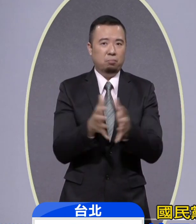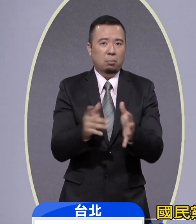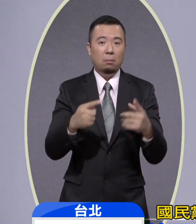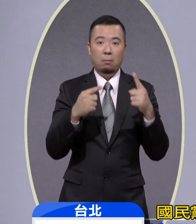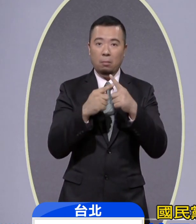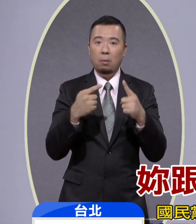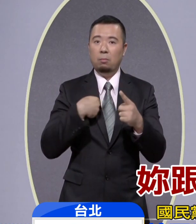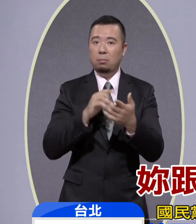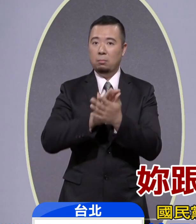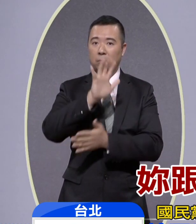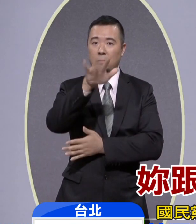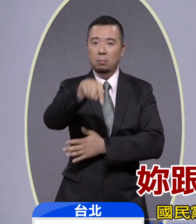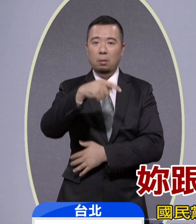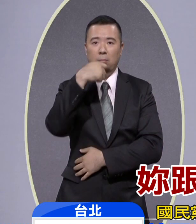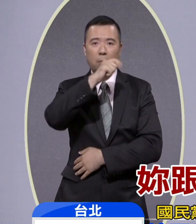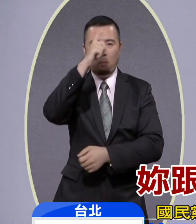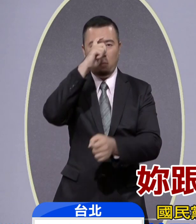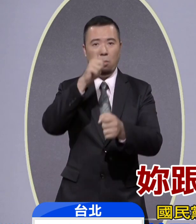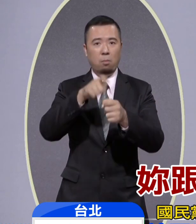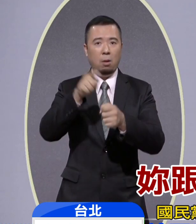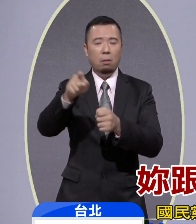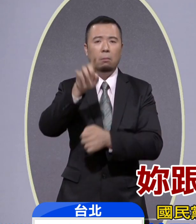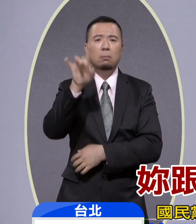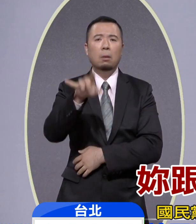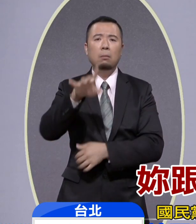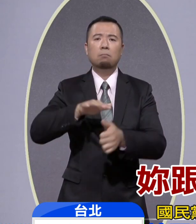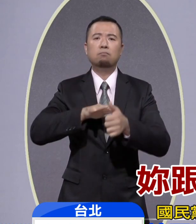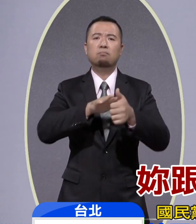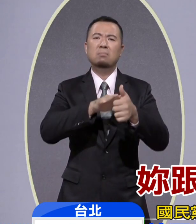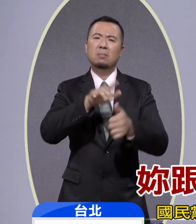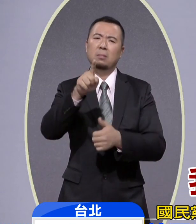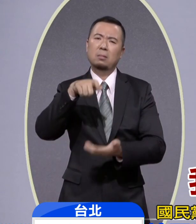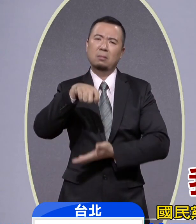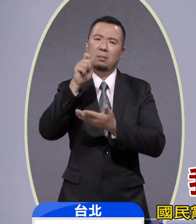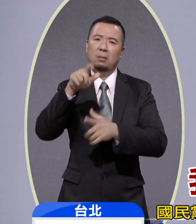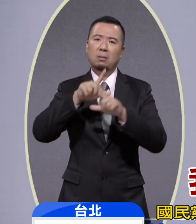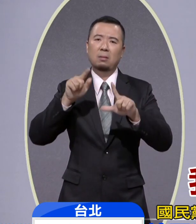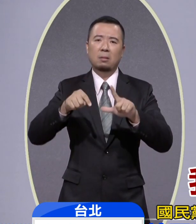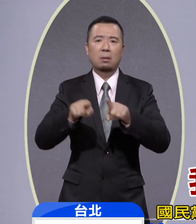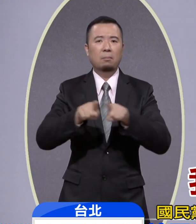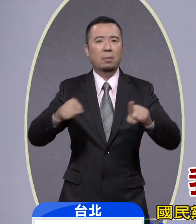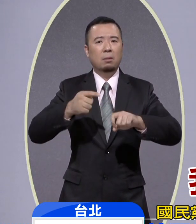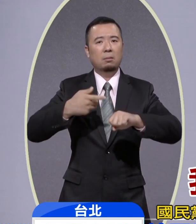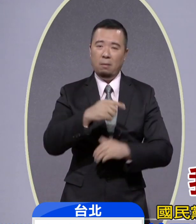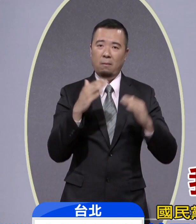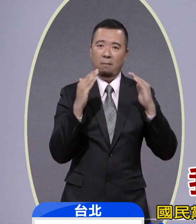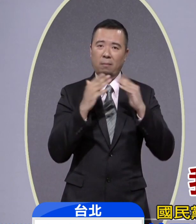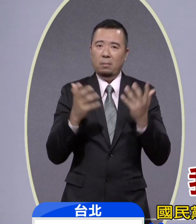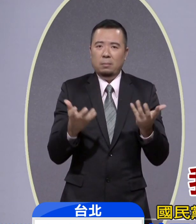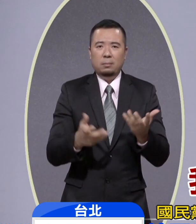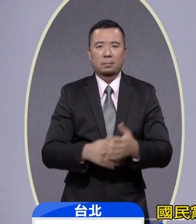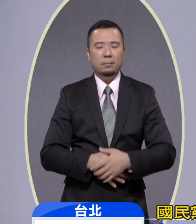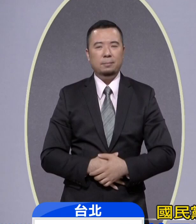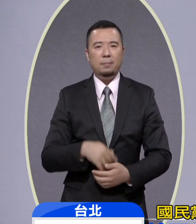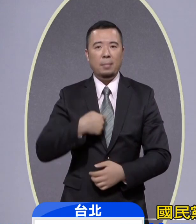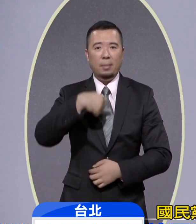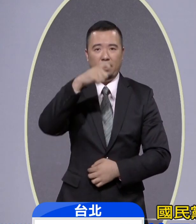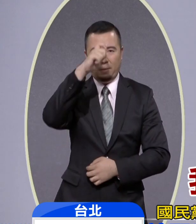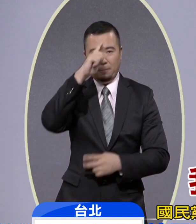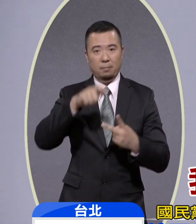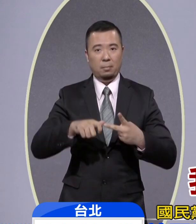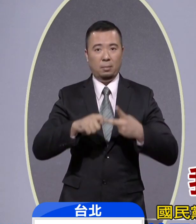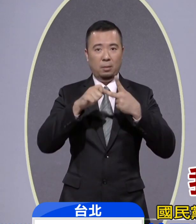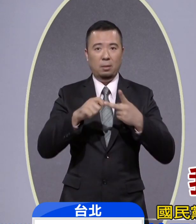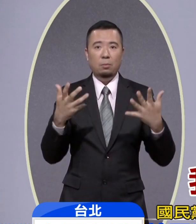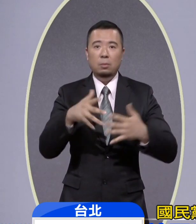方向你跟我谈太平岛开石油我的房子的事情我希望第二轮的时候你继续问